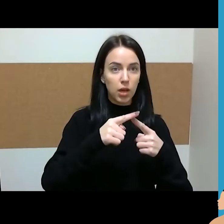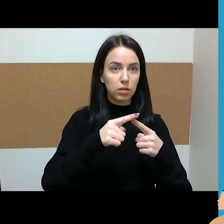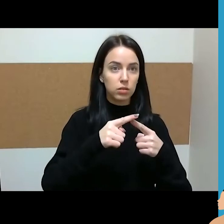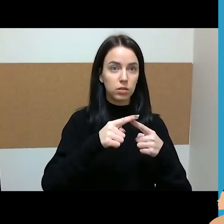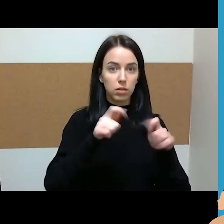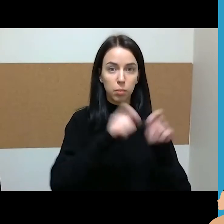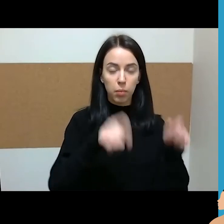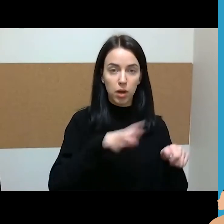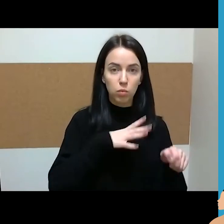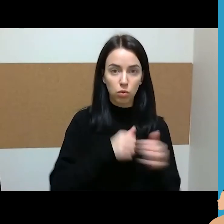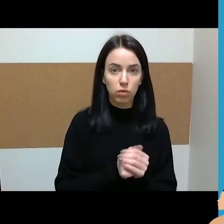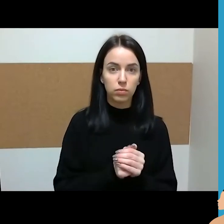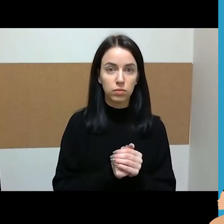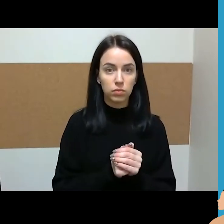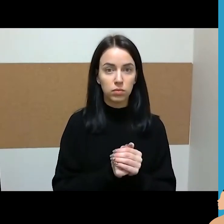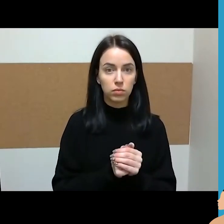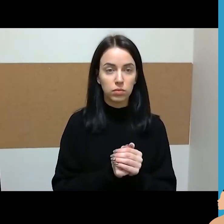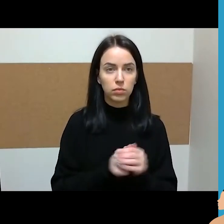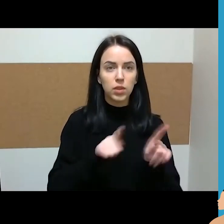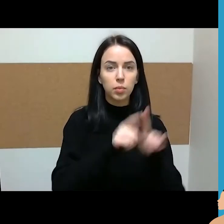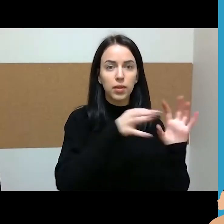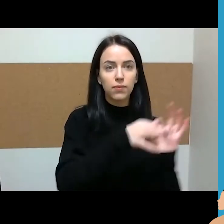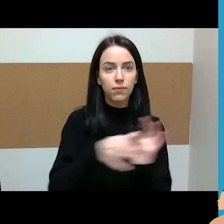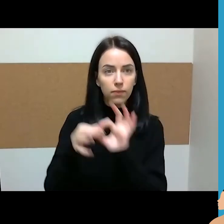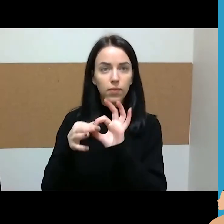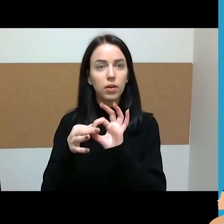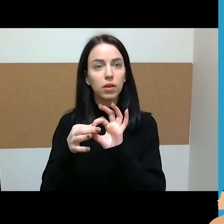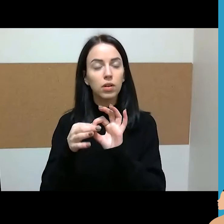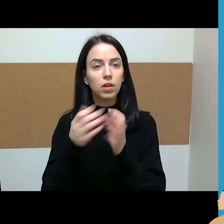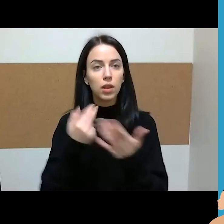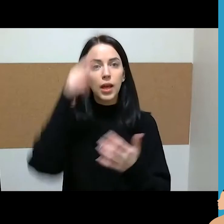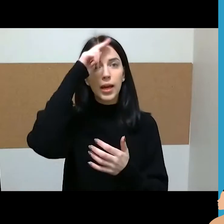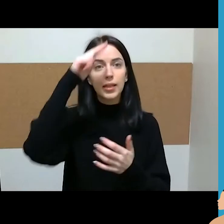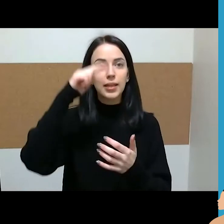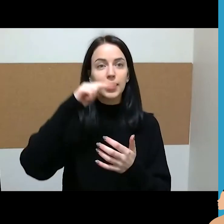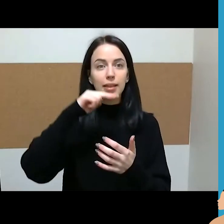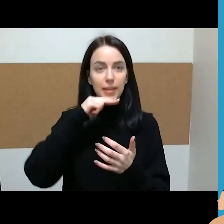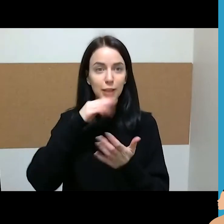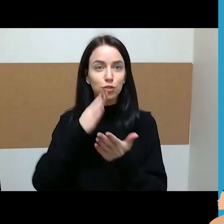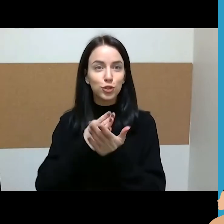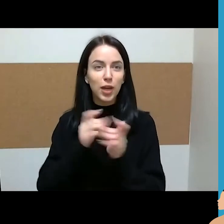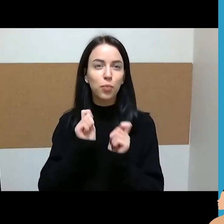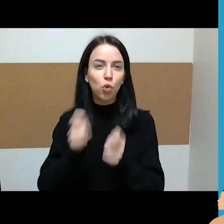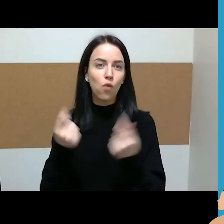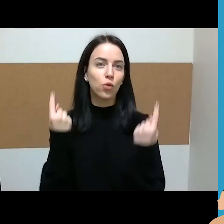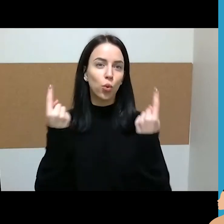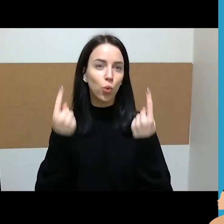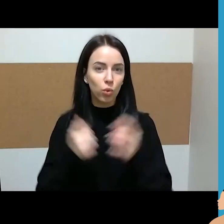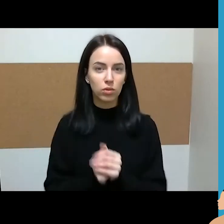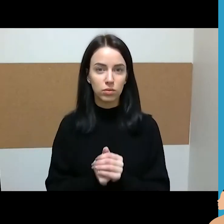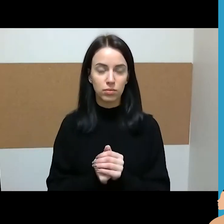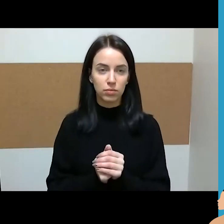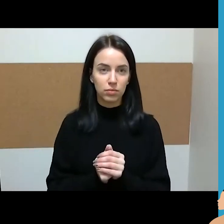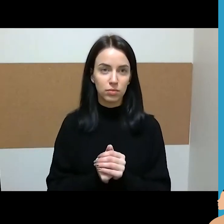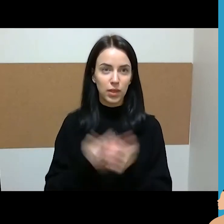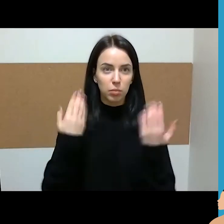jį sakusią kampaniją, kad būti tėčių didžiausią davana, panašu, kad nėra gal ko labai savęs plakti.